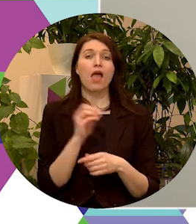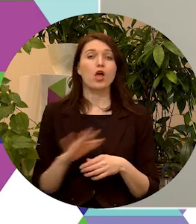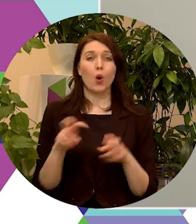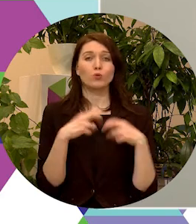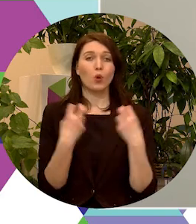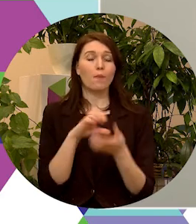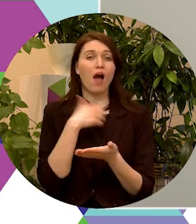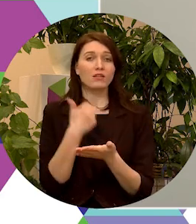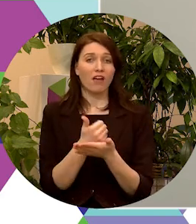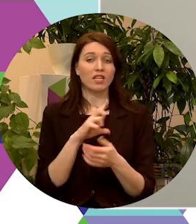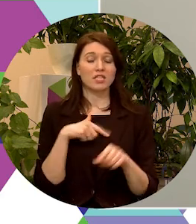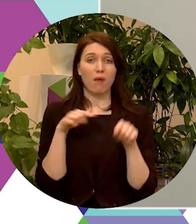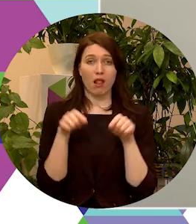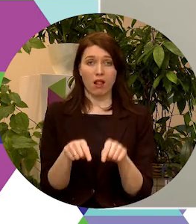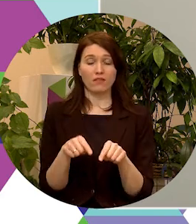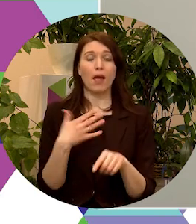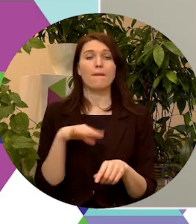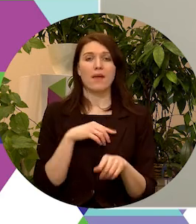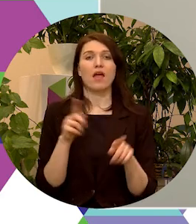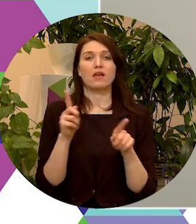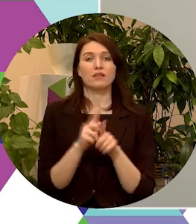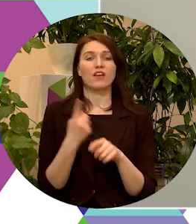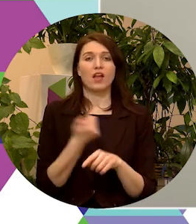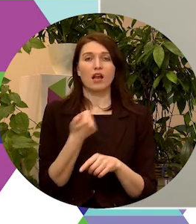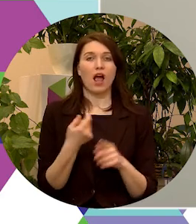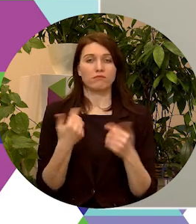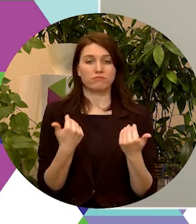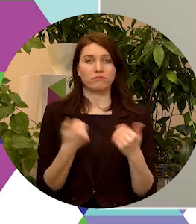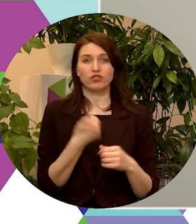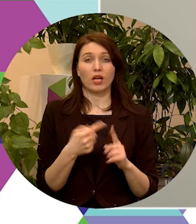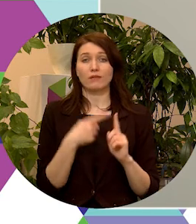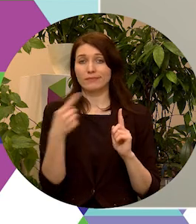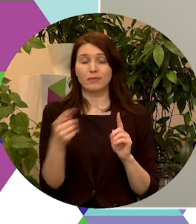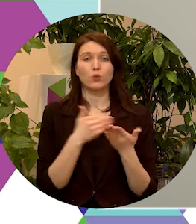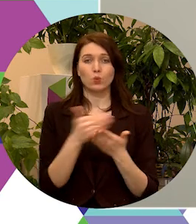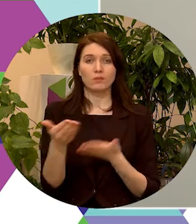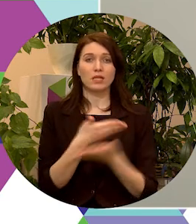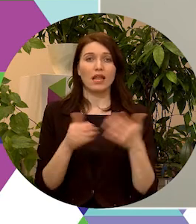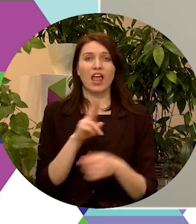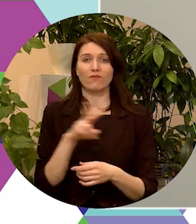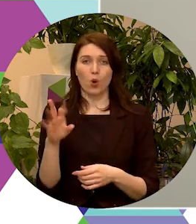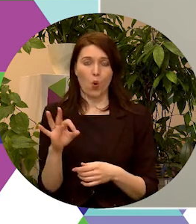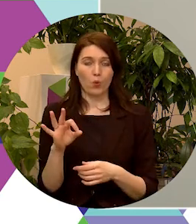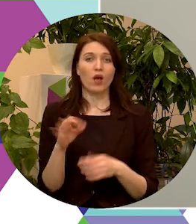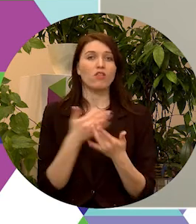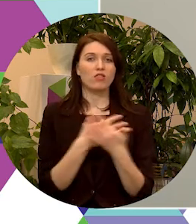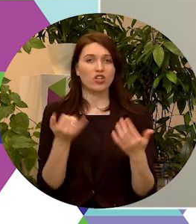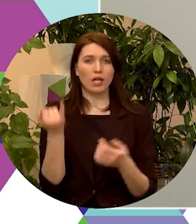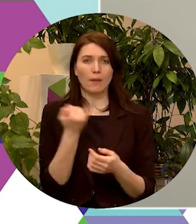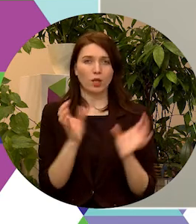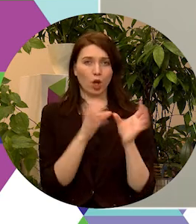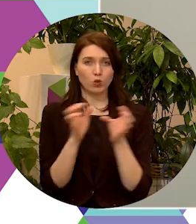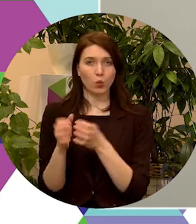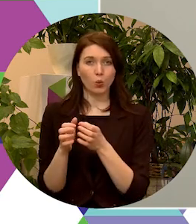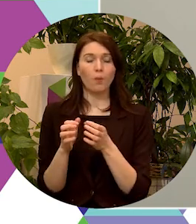pārstāniecība, un es teiktu, mēs arī gada garumā turpināsim sadarbību ar nevalstisko sektoru un dažādām interešu grupām,